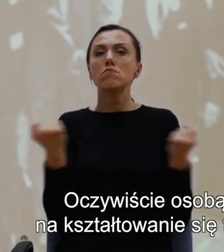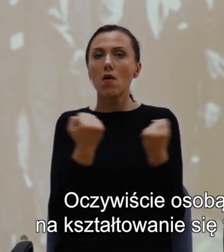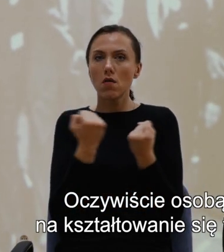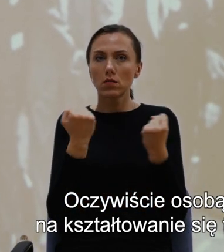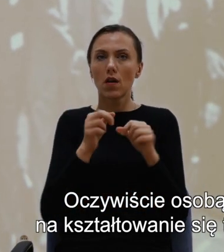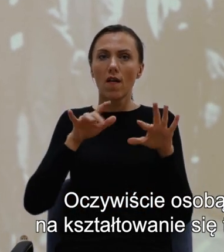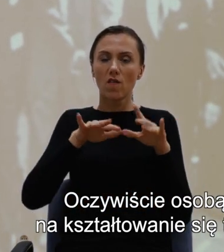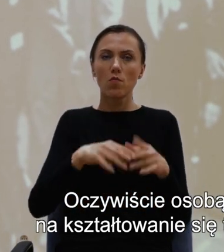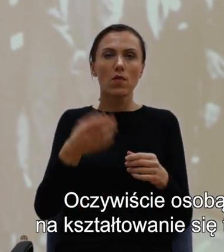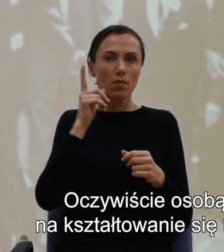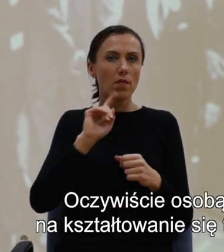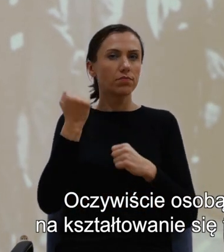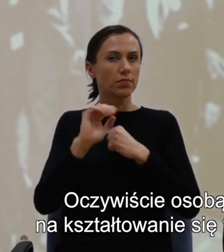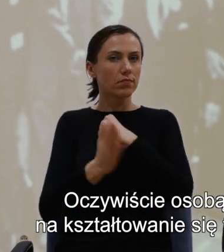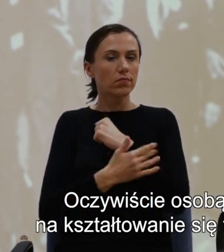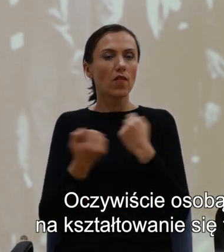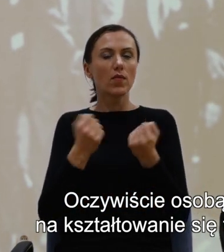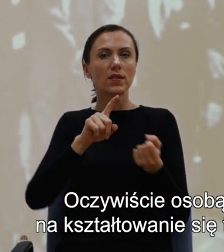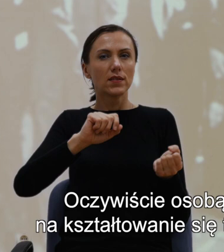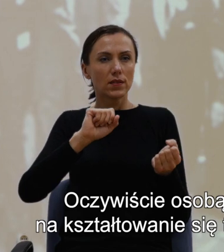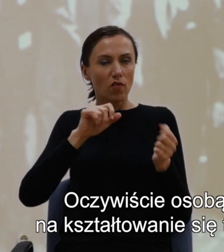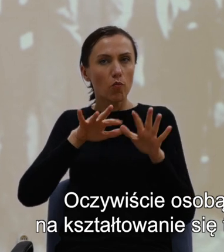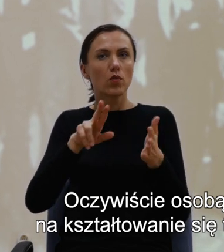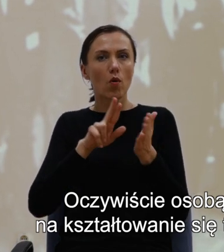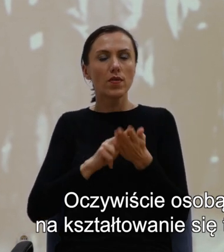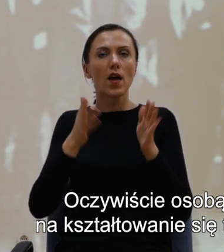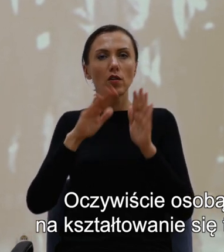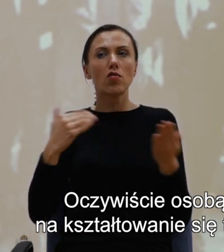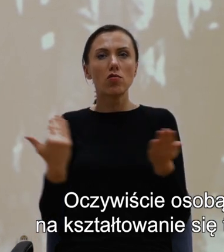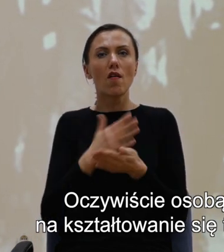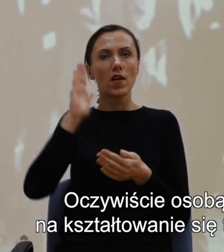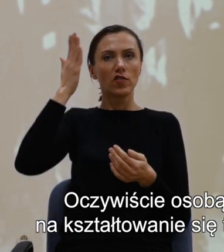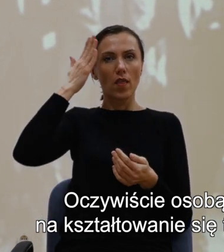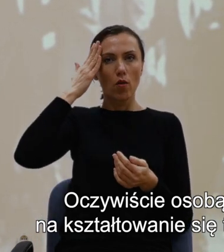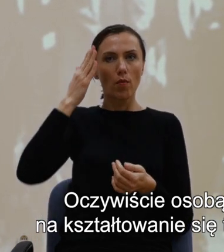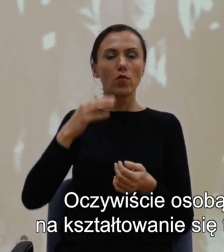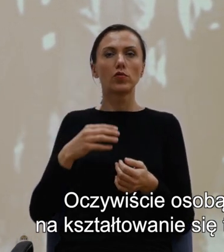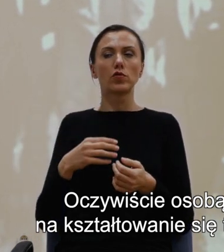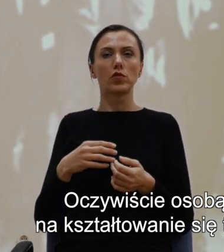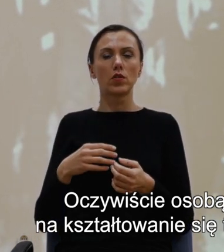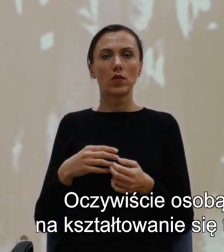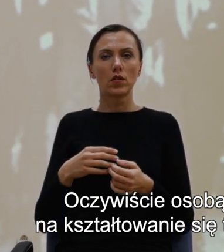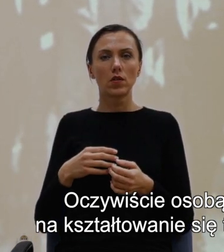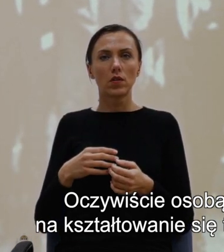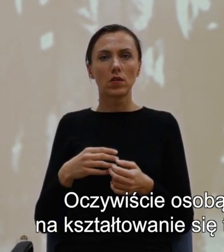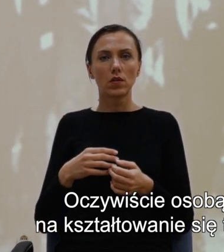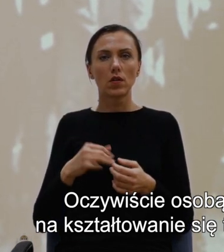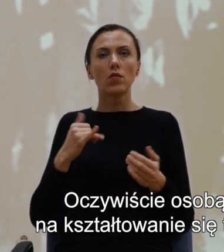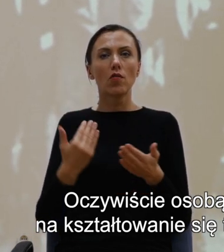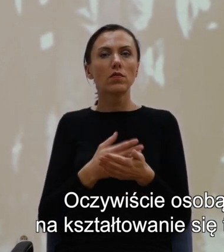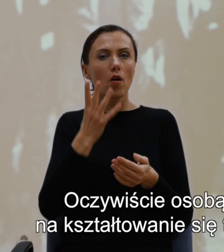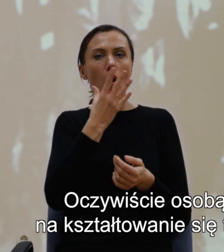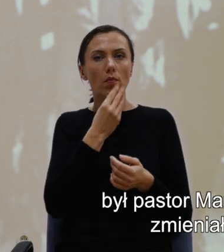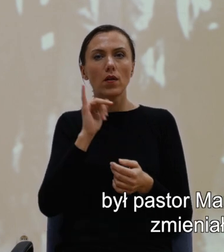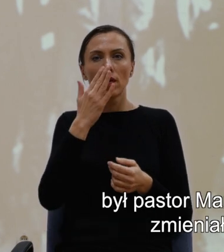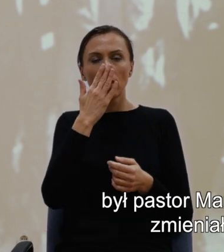fundamentalny na kształtowanie się tej nowej świadomości i nowego obrazu